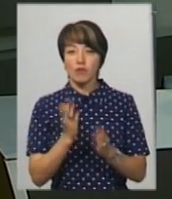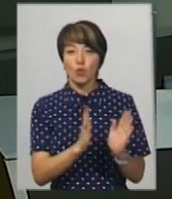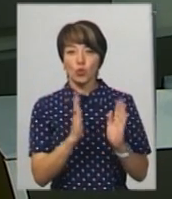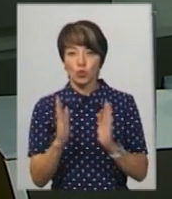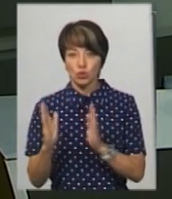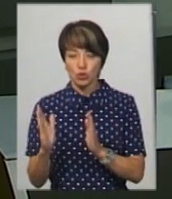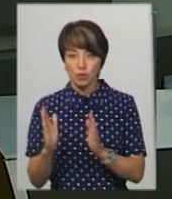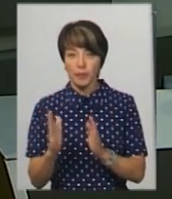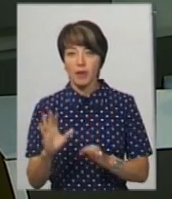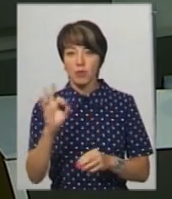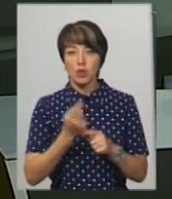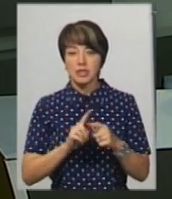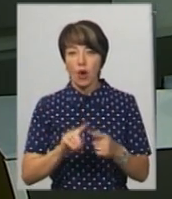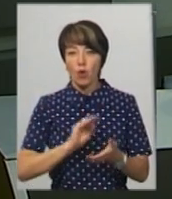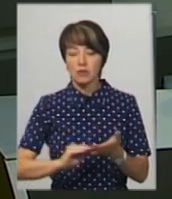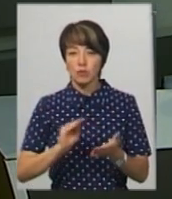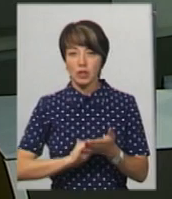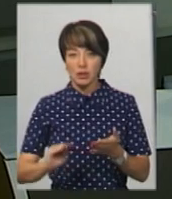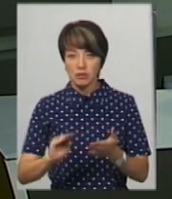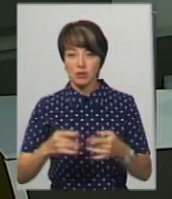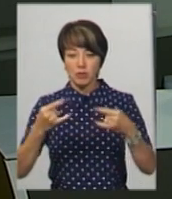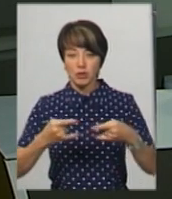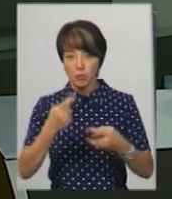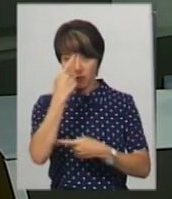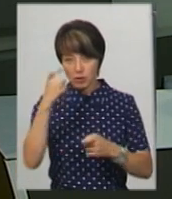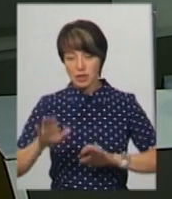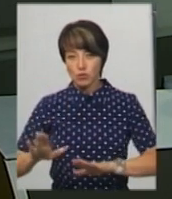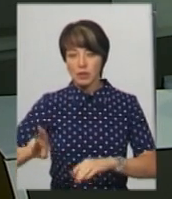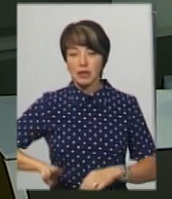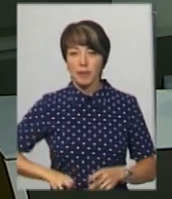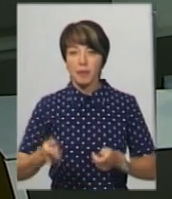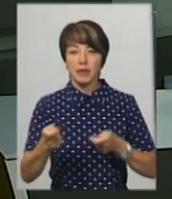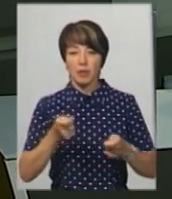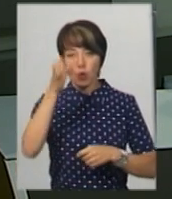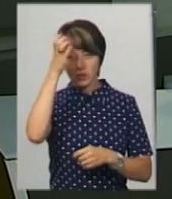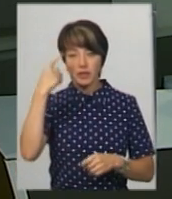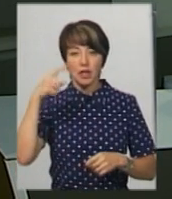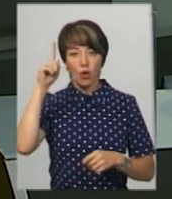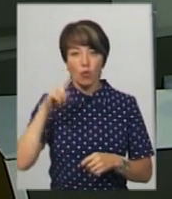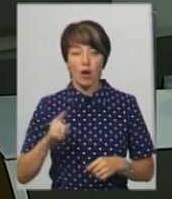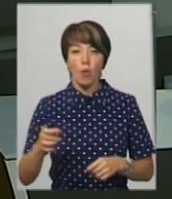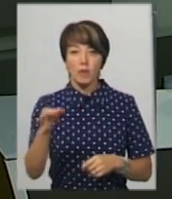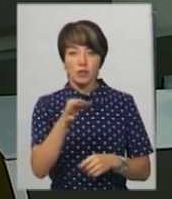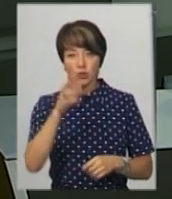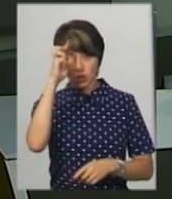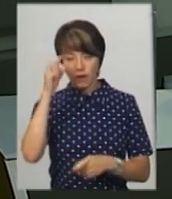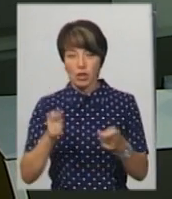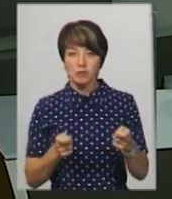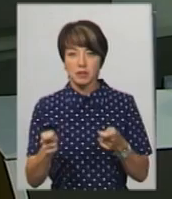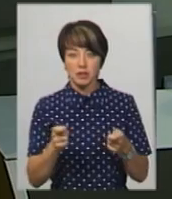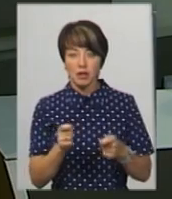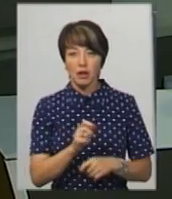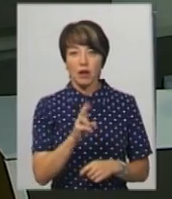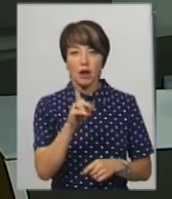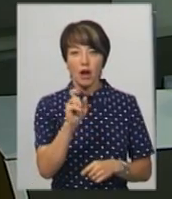гуртожиток. Про це кореспонденту Суспільного мовника повідомила заступниця директора Департаменту освіти та науки Хмельницької обласної державної адміністрації